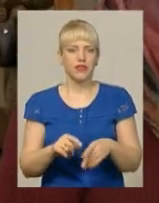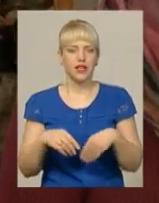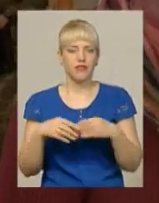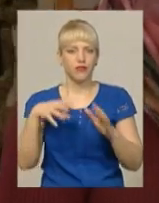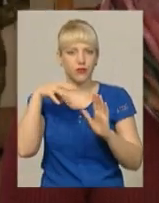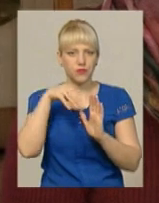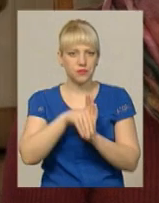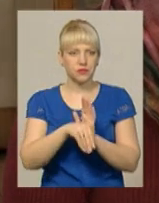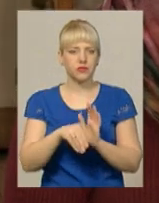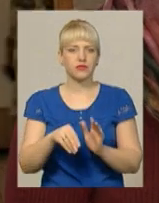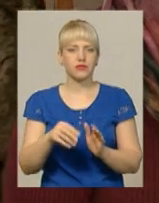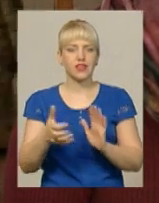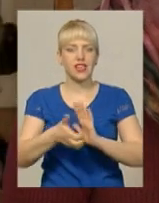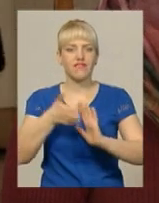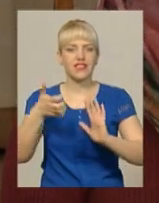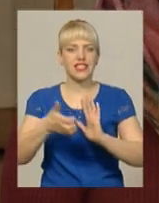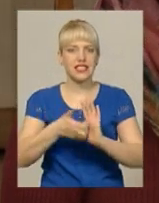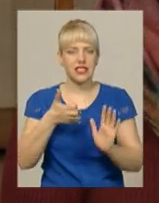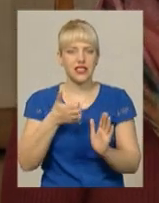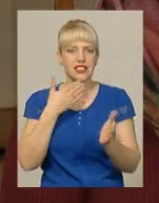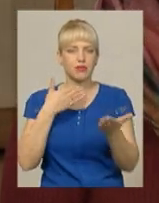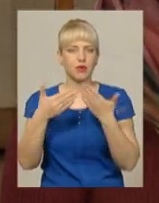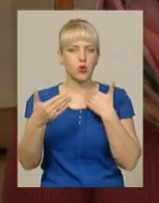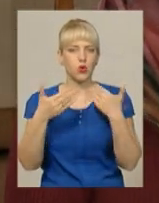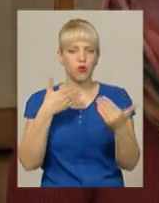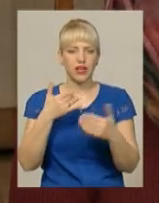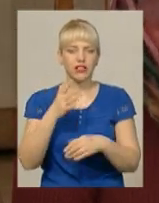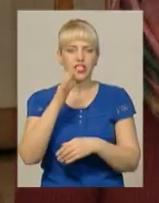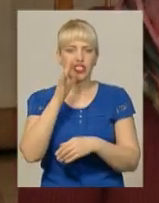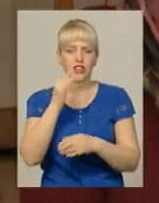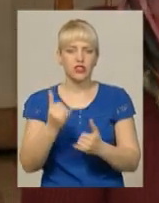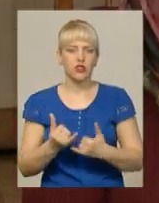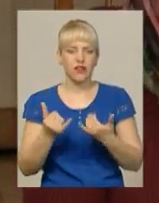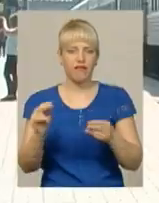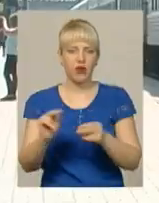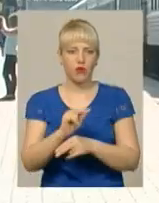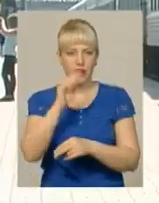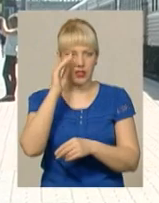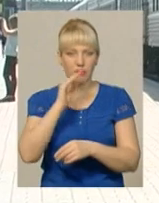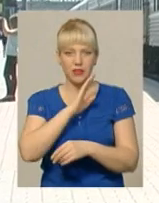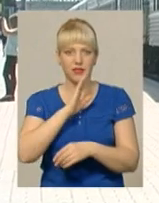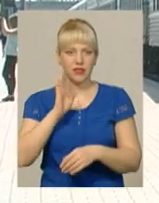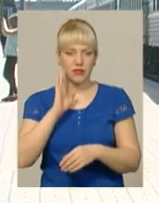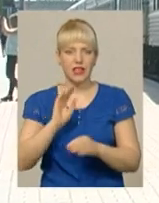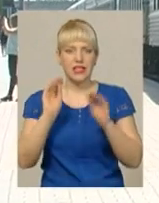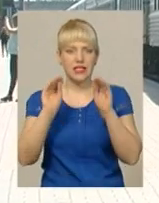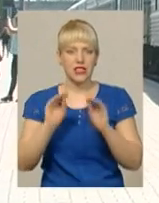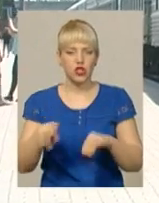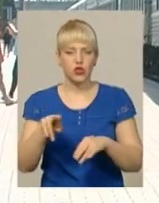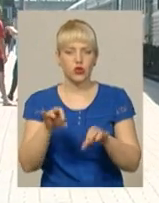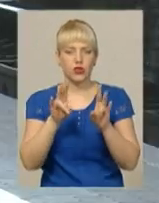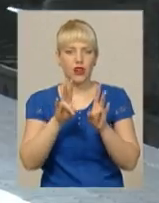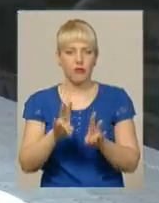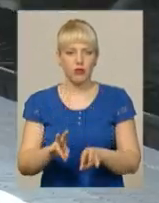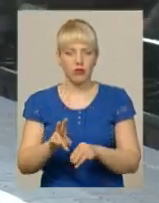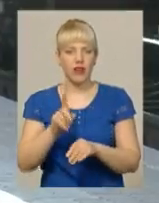числі дефіцит спілкування і дефіцит часу на виховання в батьків. Статистики щодо травмування підлітків при